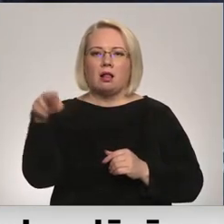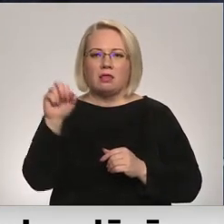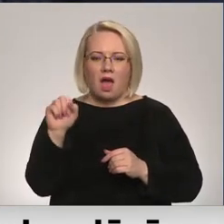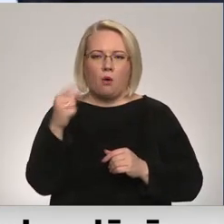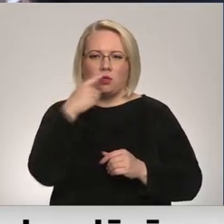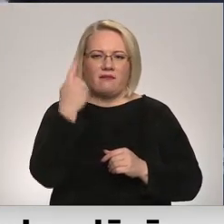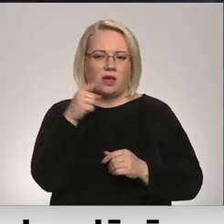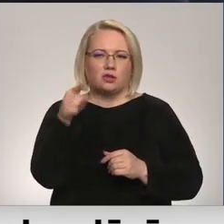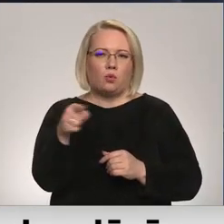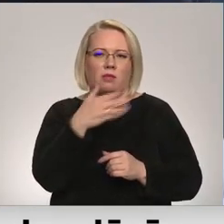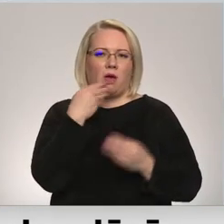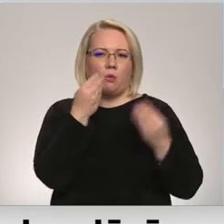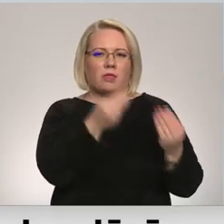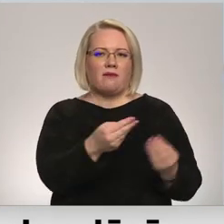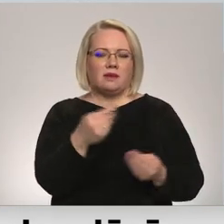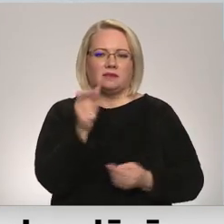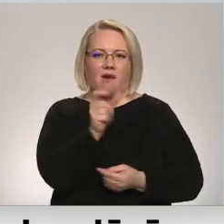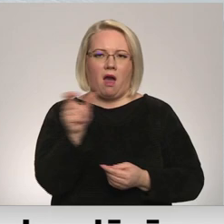izvēlējies kā vārdu savam bērnam.